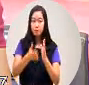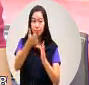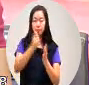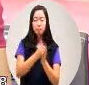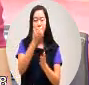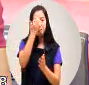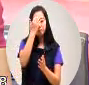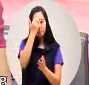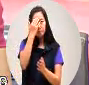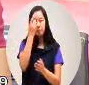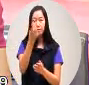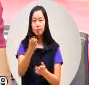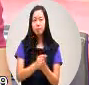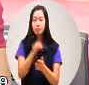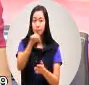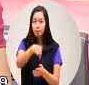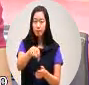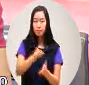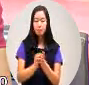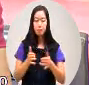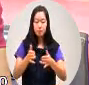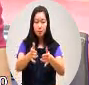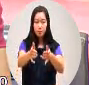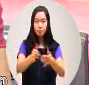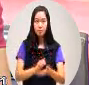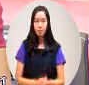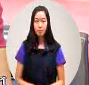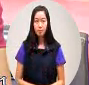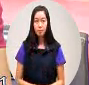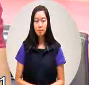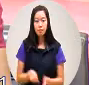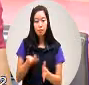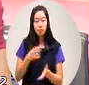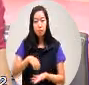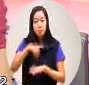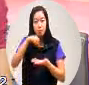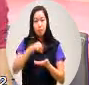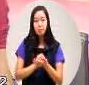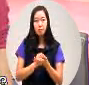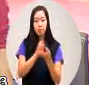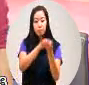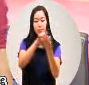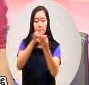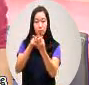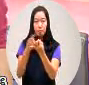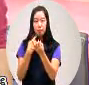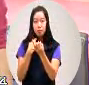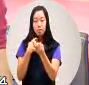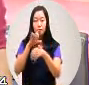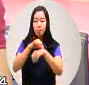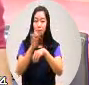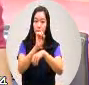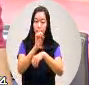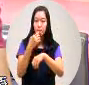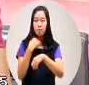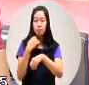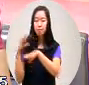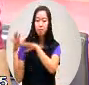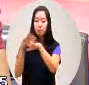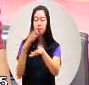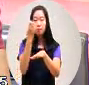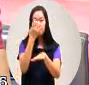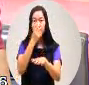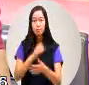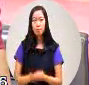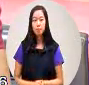烦你一下好这边好刚刚我讲的那边我们是不是找个时间废看一下啊